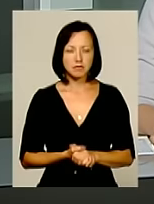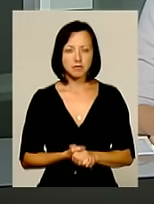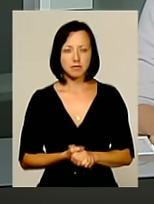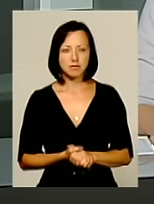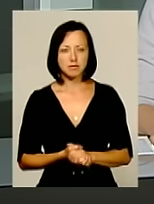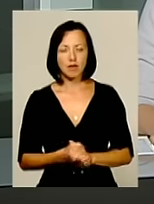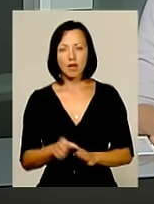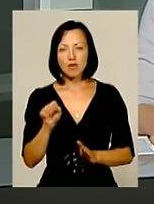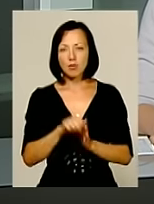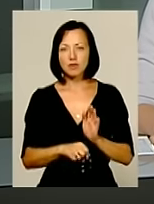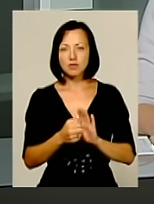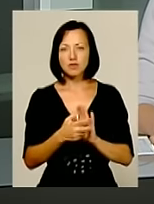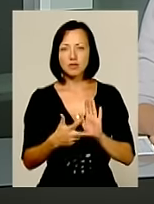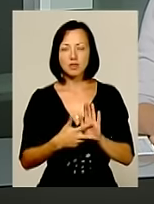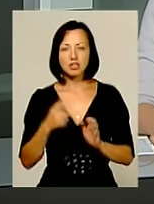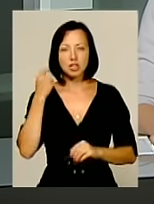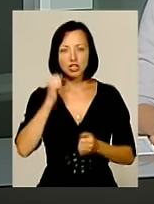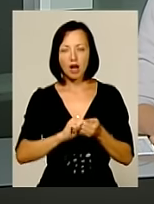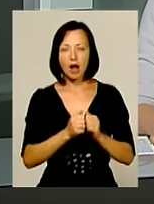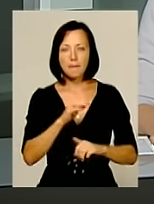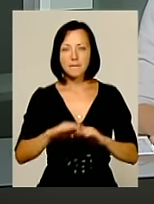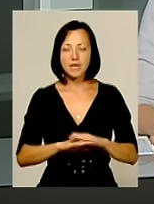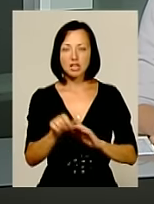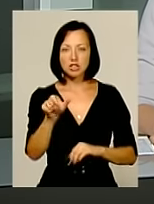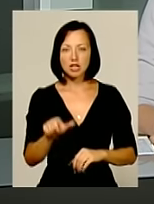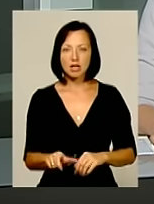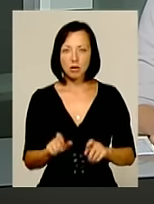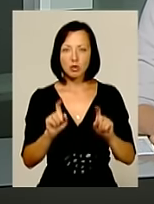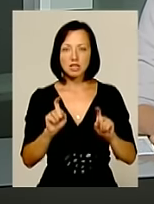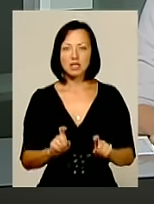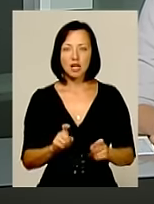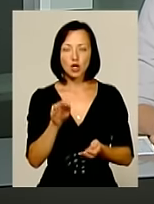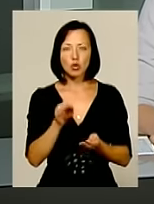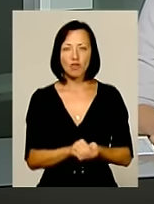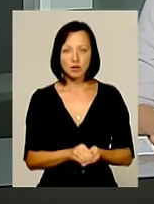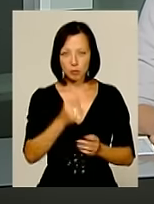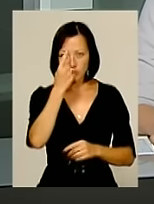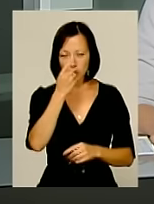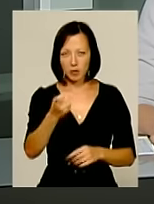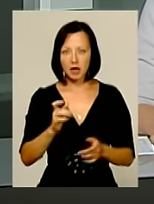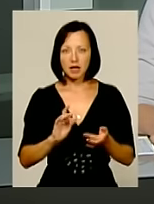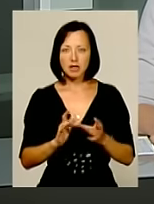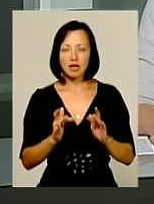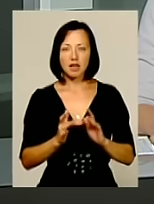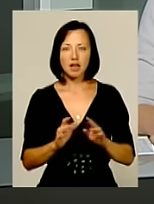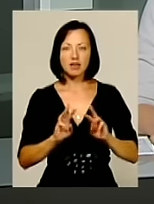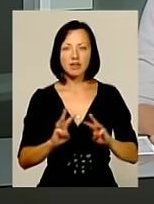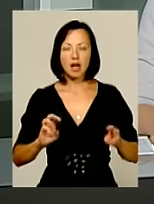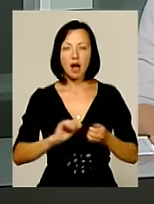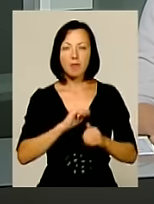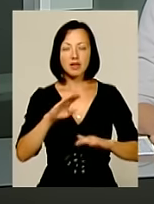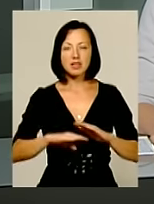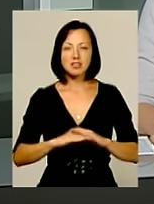Вбивцю 18-річного кам'янчанина Павла Теплюка посадили на довічно, повідомляє інтернет-видання «Кам'янець